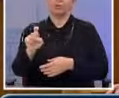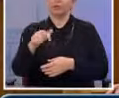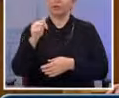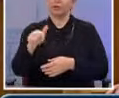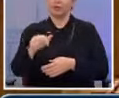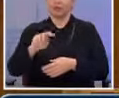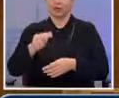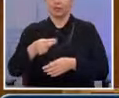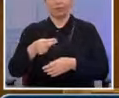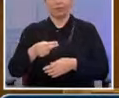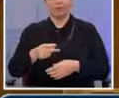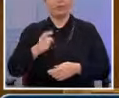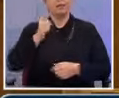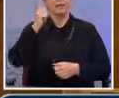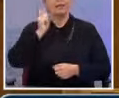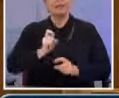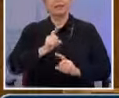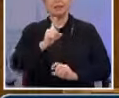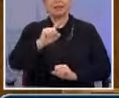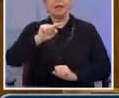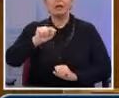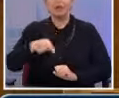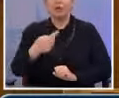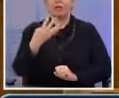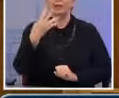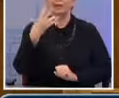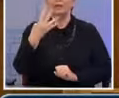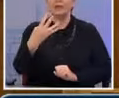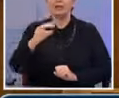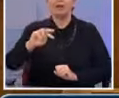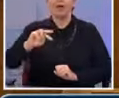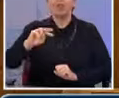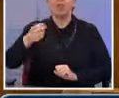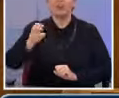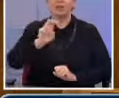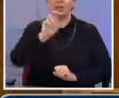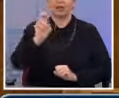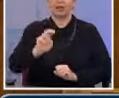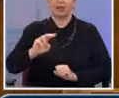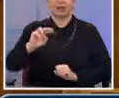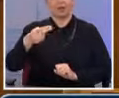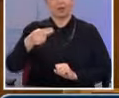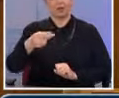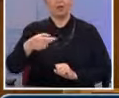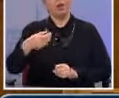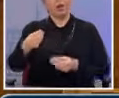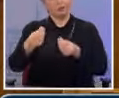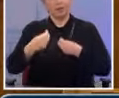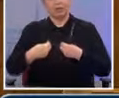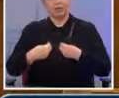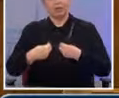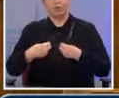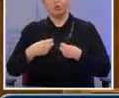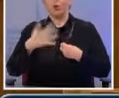περίπου 1,4 δις για το σύνολο της περίοδου παραχώρησης. Μέσα από την εκτέλεση αυτής της